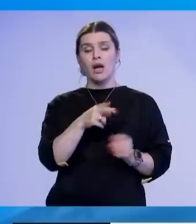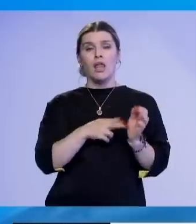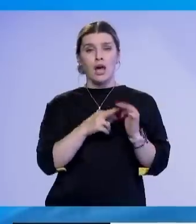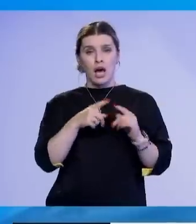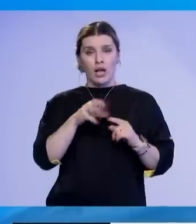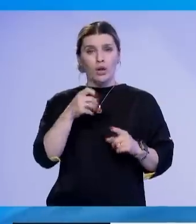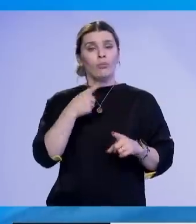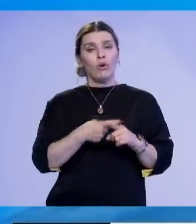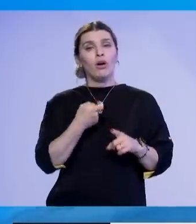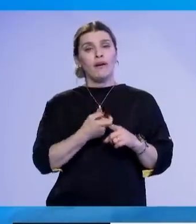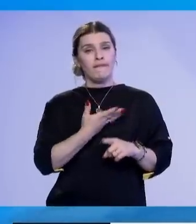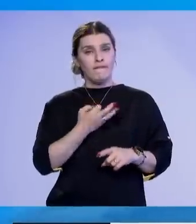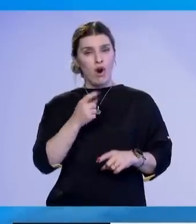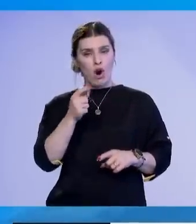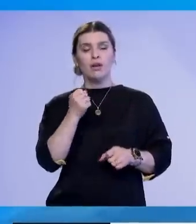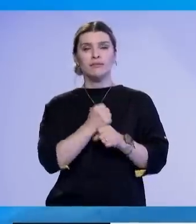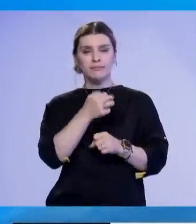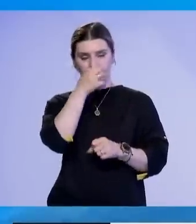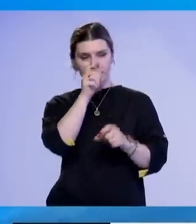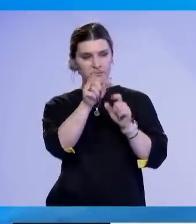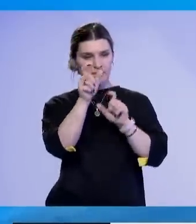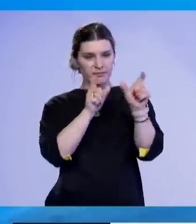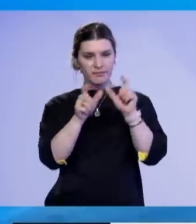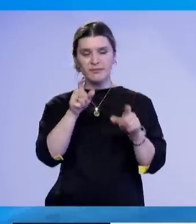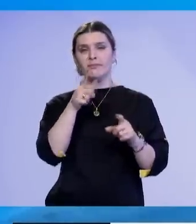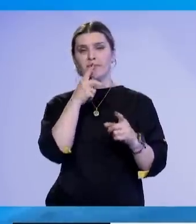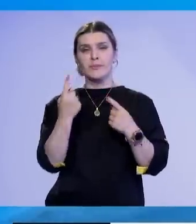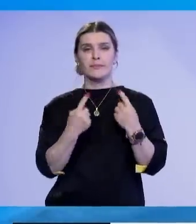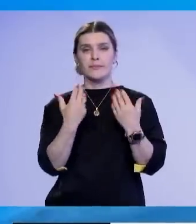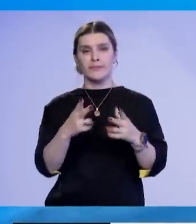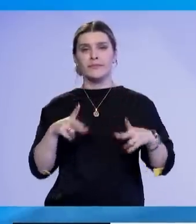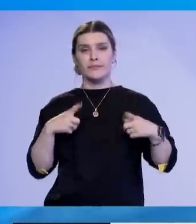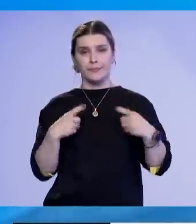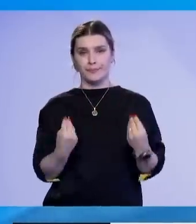këforit vazhdan të jetë vigilant dhe të ofroj mjedistë sigurt.